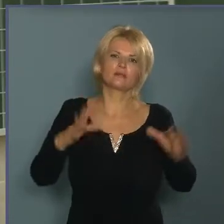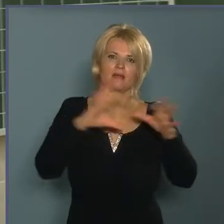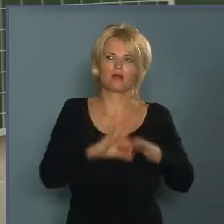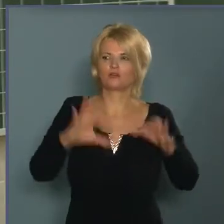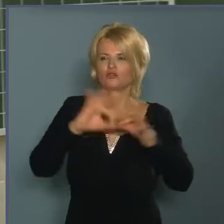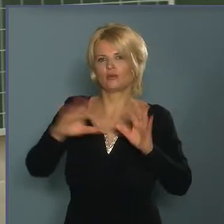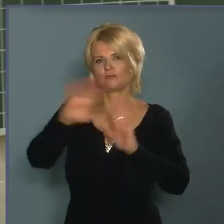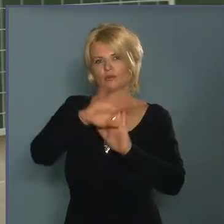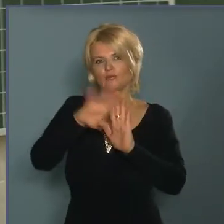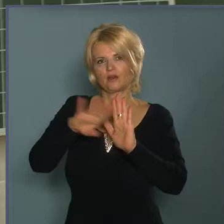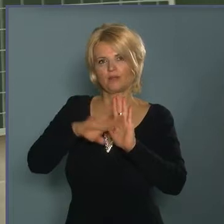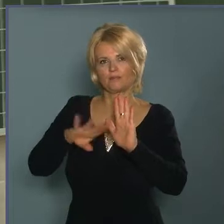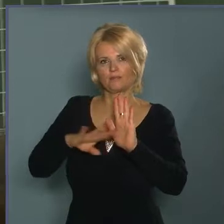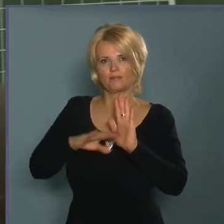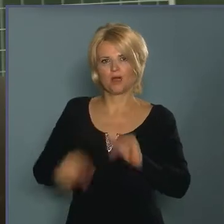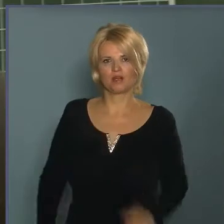bekapcsolódjanak ebbe a programba.